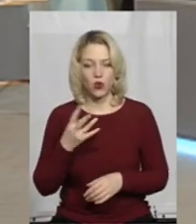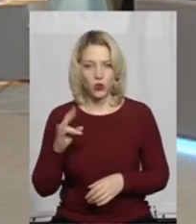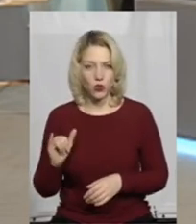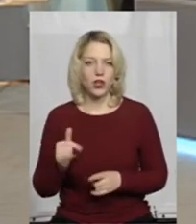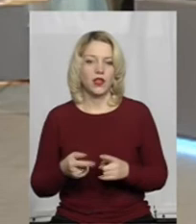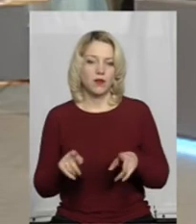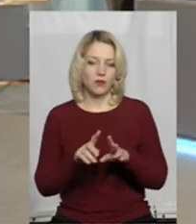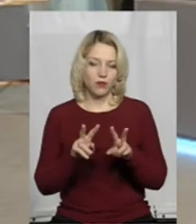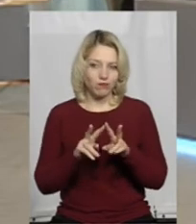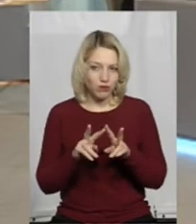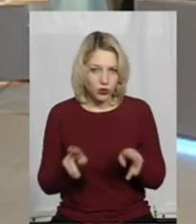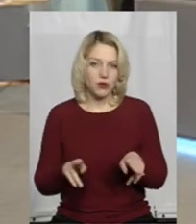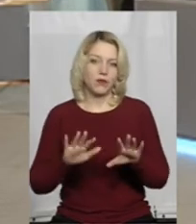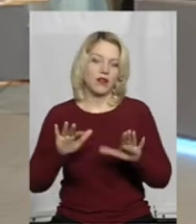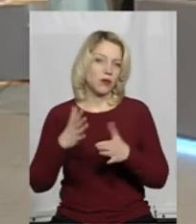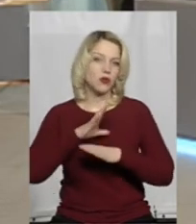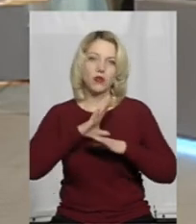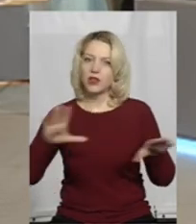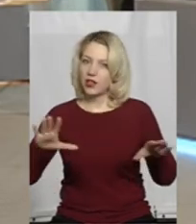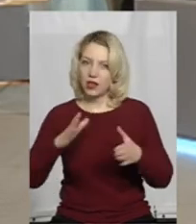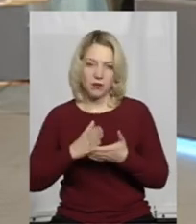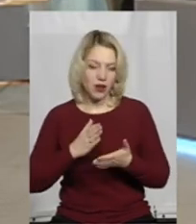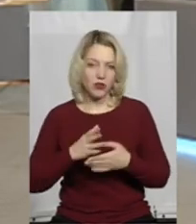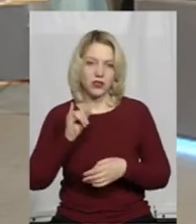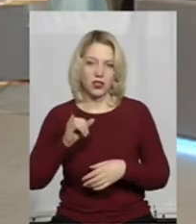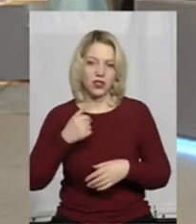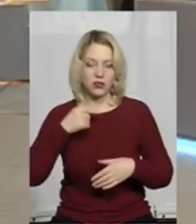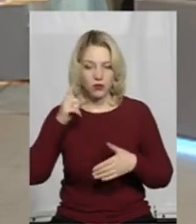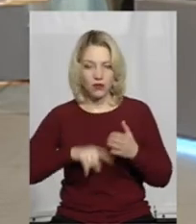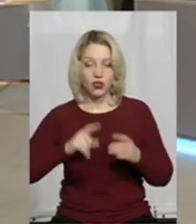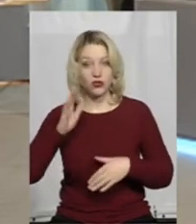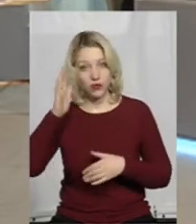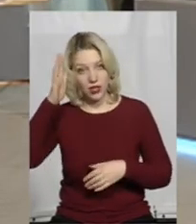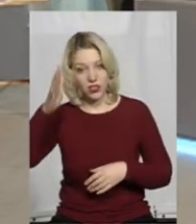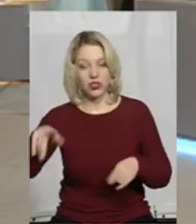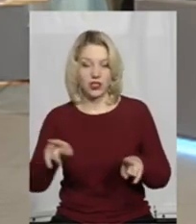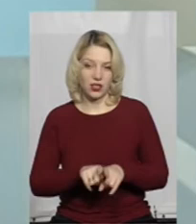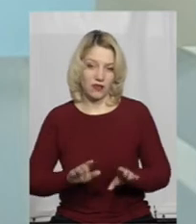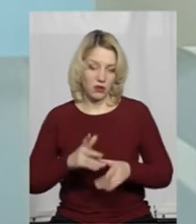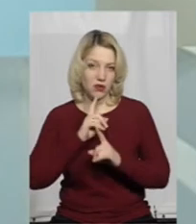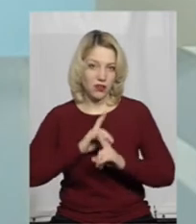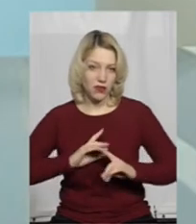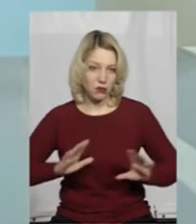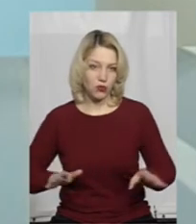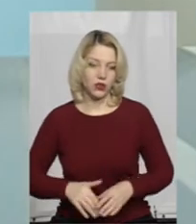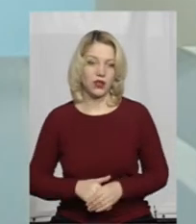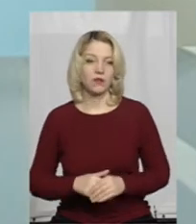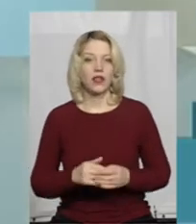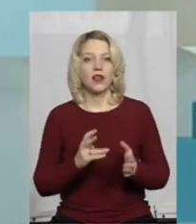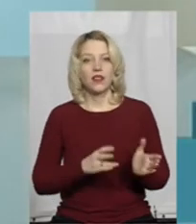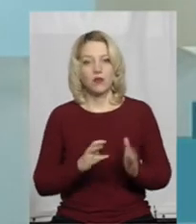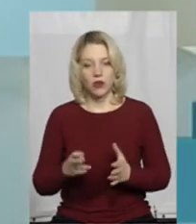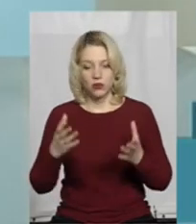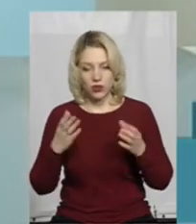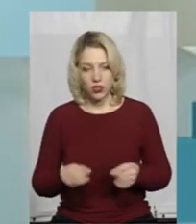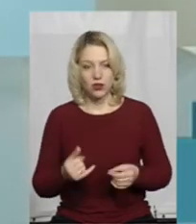подібних випадків не траплялося. І я сподіваюся, що в дальнішому таких випадків не буде. На порядку